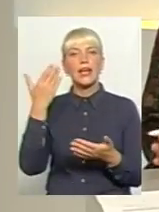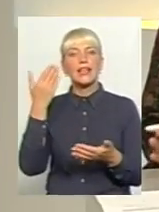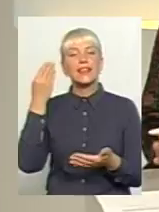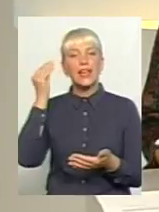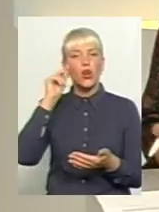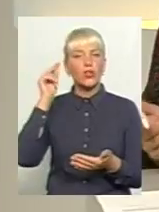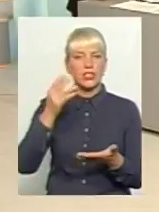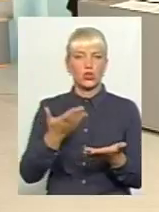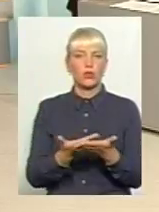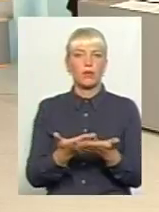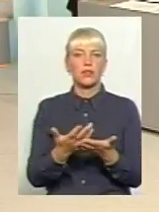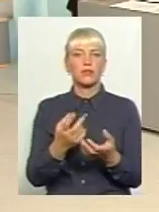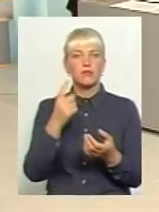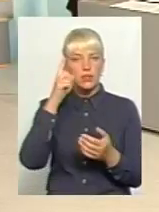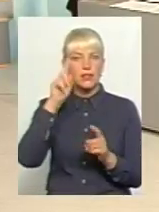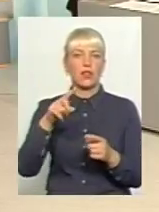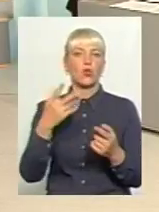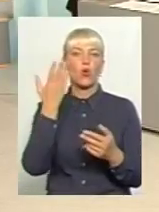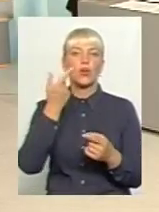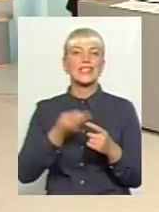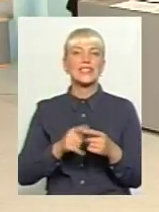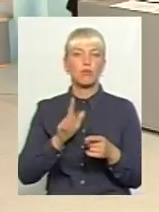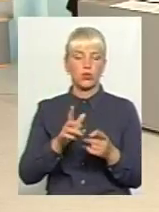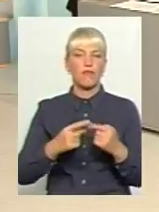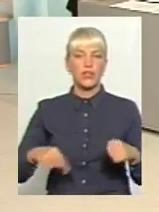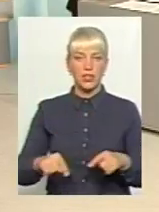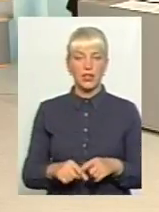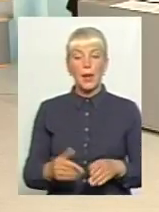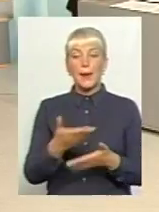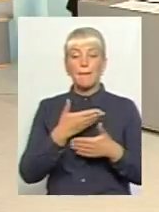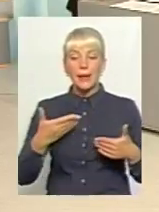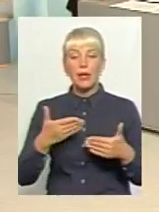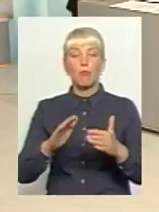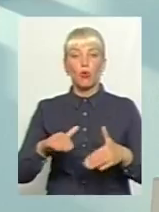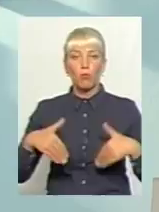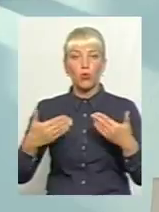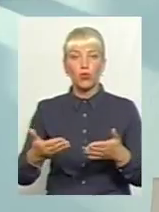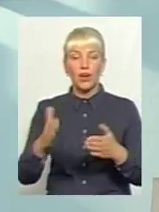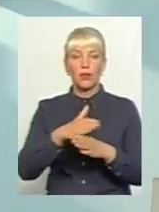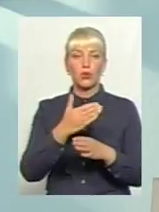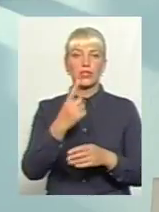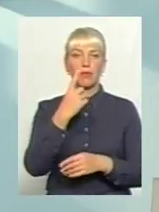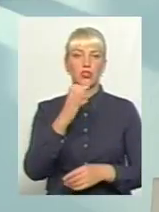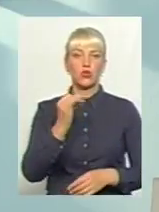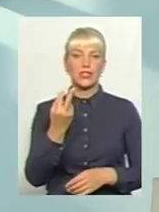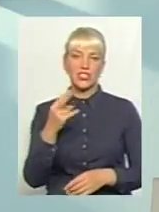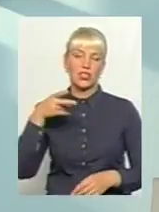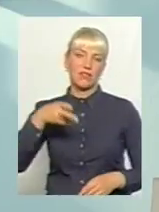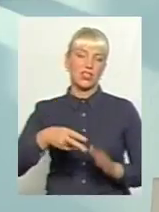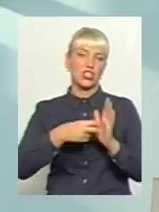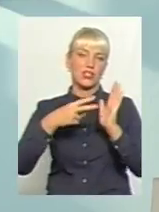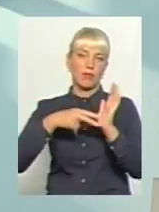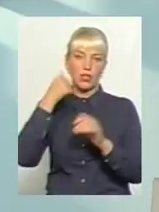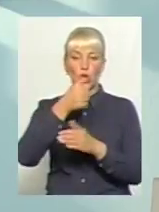часі зорієнтуватись, коли в нас буде ділення? Ми пропонували перерозподілити субвенцію з 1 січня 2018 року.